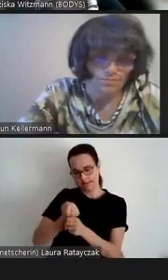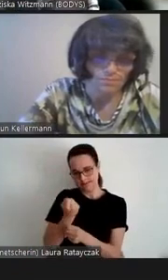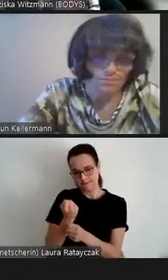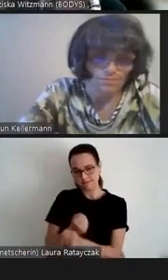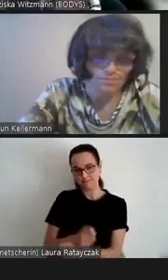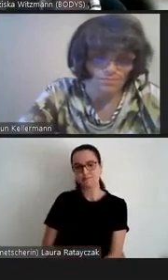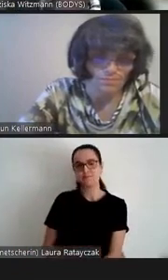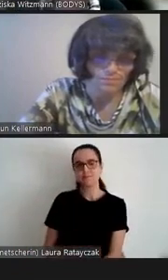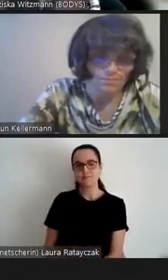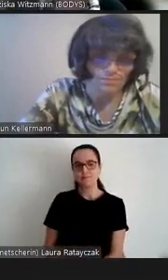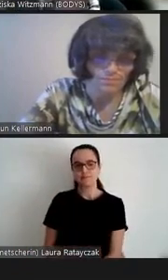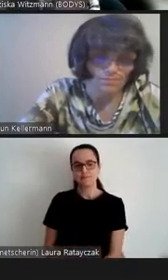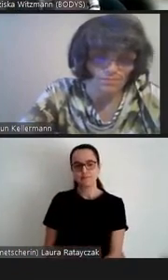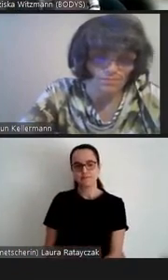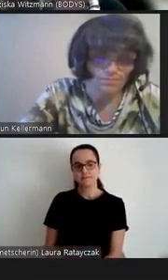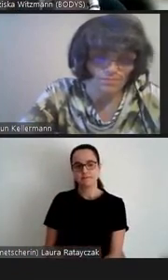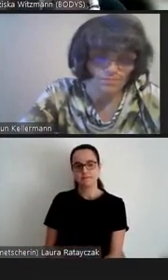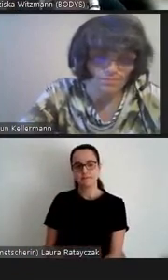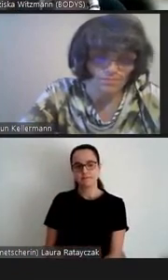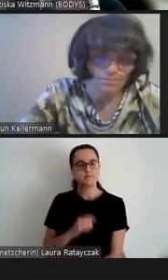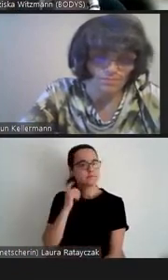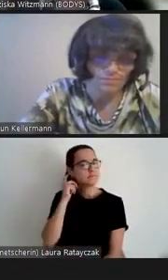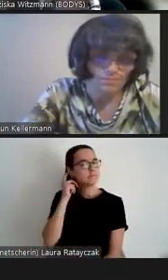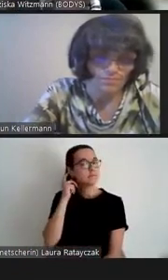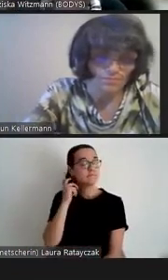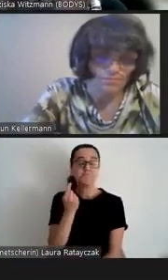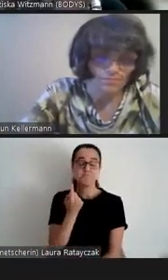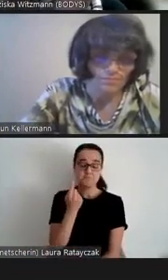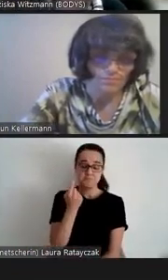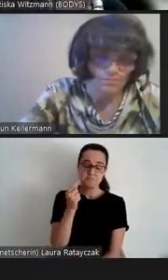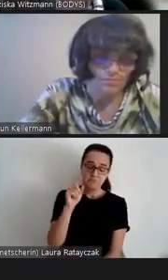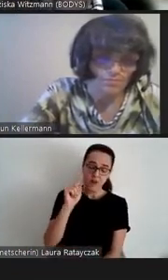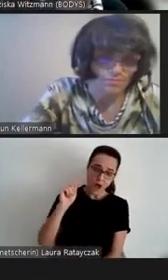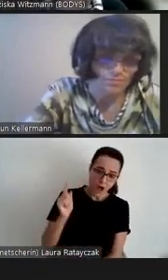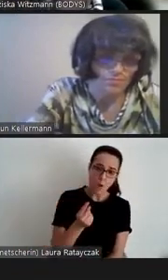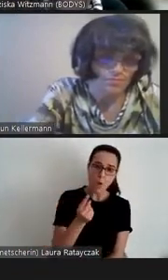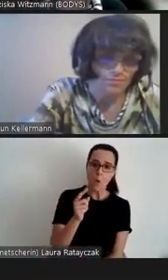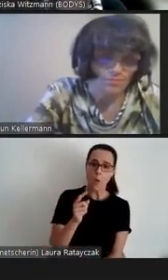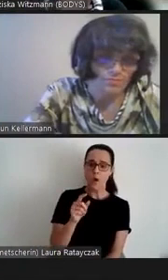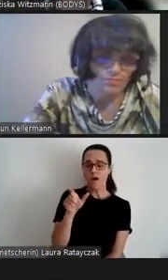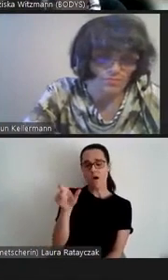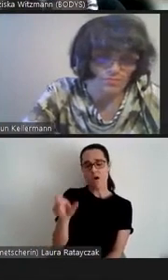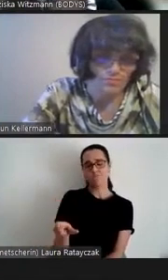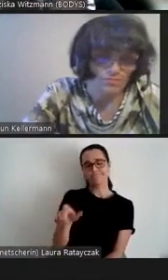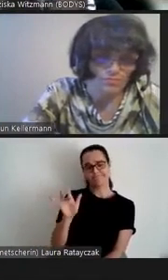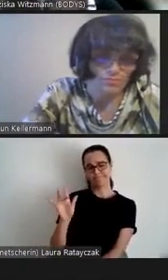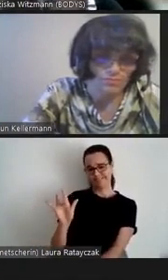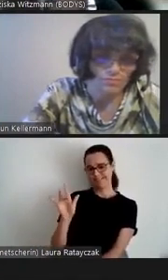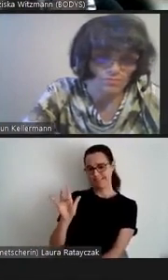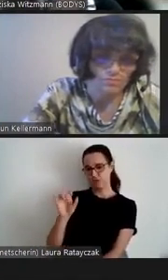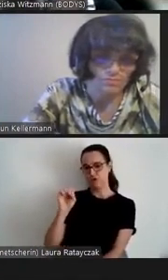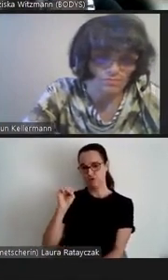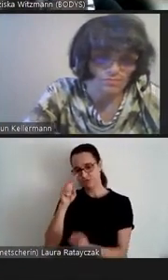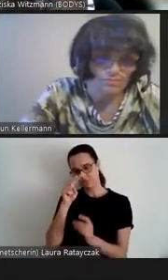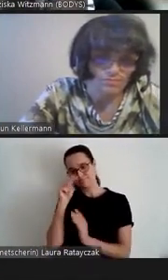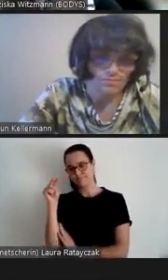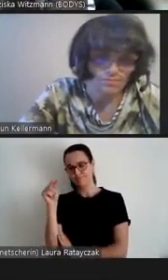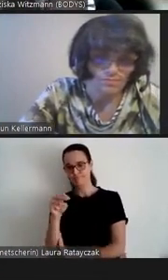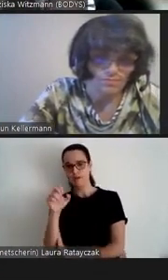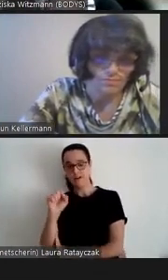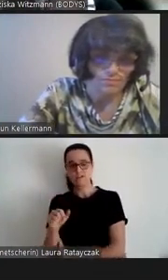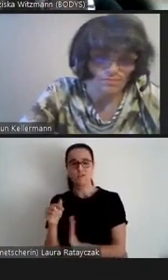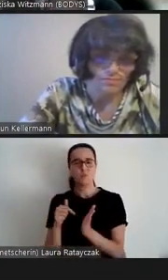eine Figur, die auch kritisch gesehen werden sollte. Einerseits in der